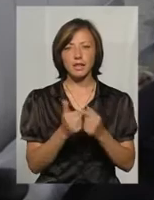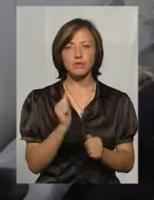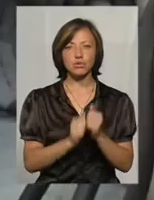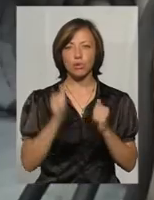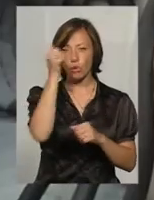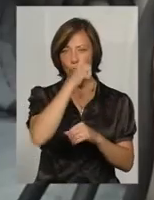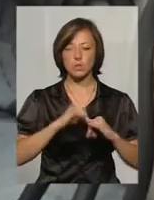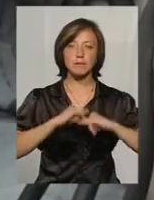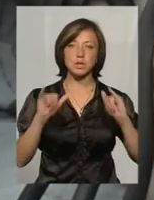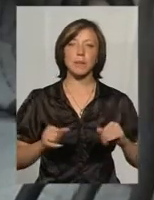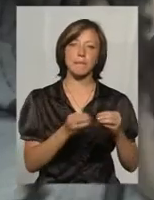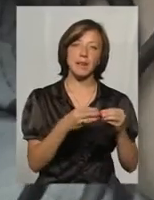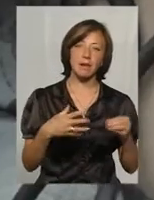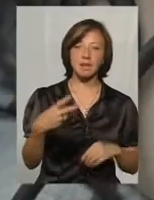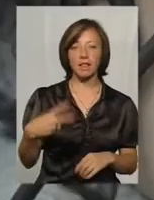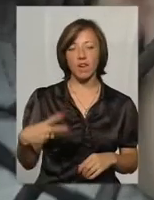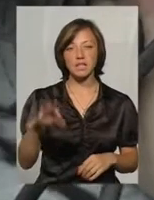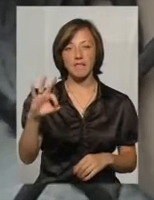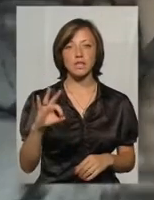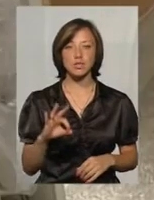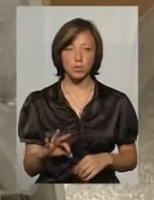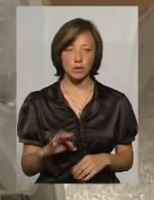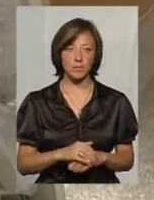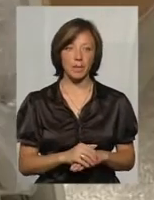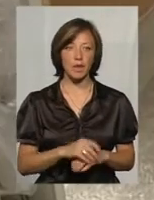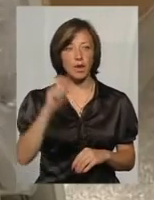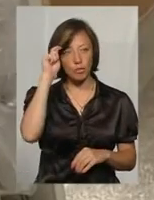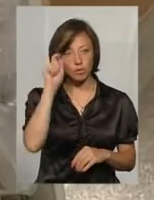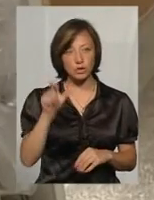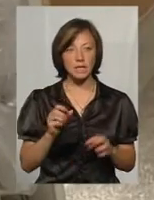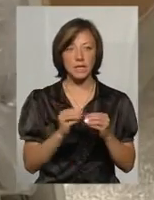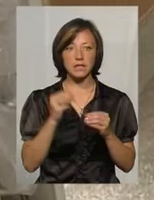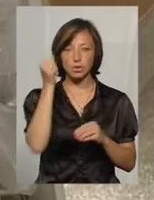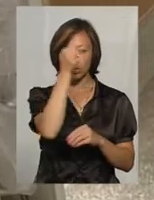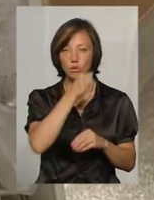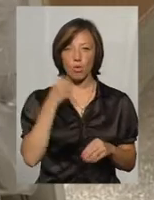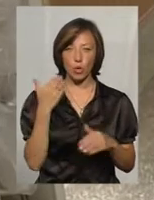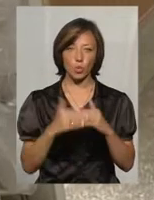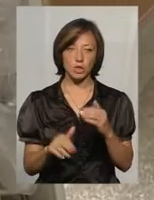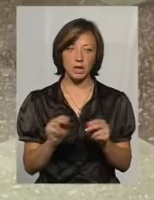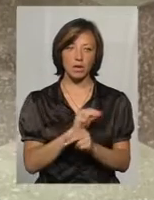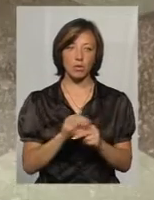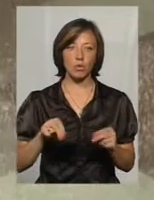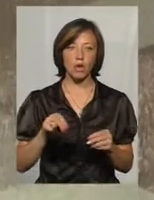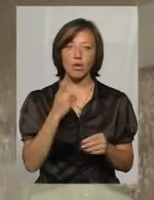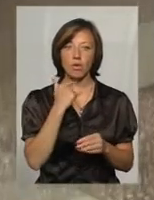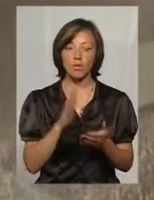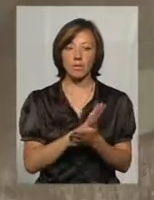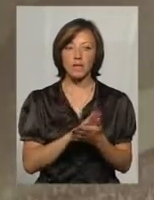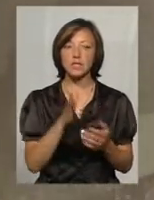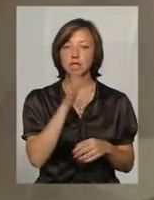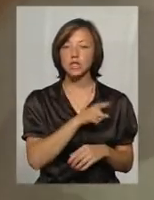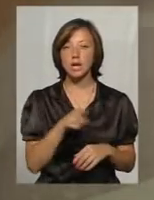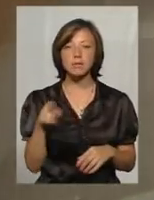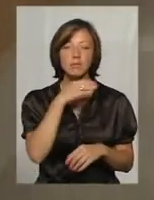збільшується на 15-20%. Ігор Таранчук понад 10 років підтримує здоров'я гемодіалізом. Говорить, що за цей час